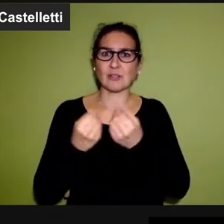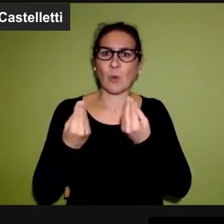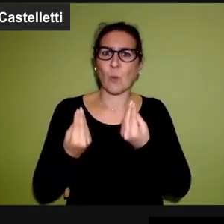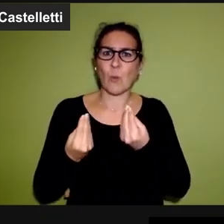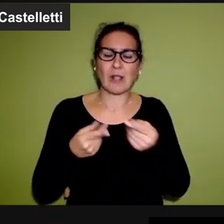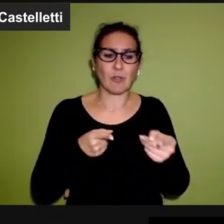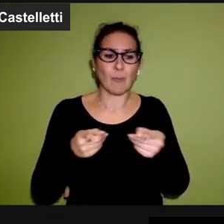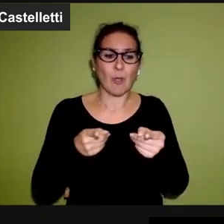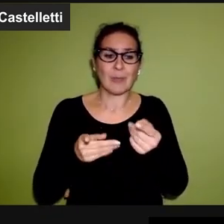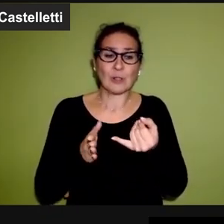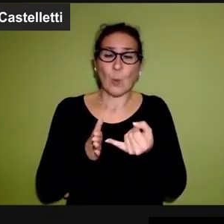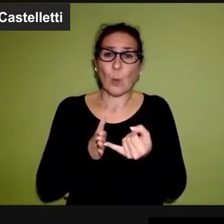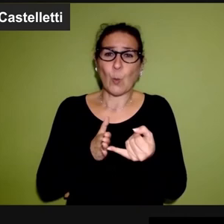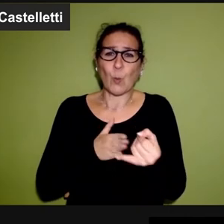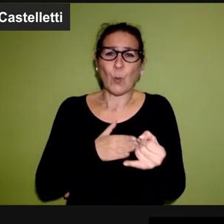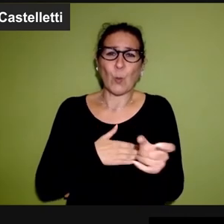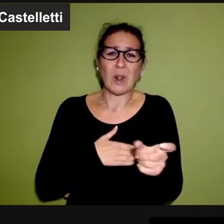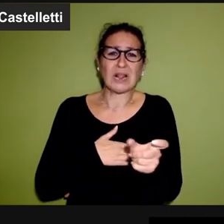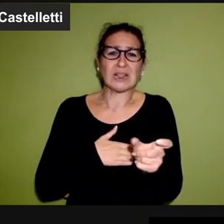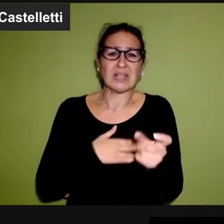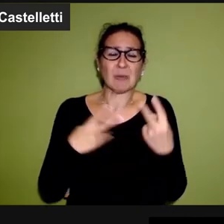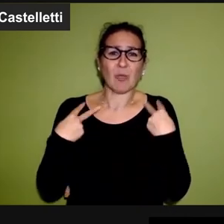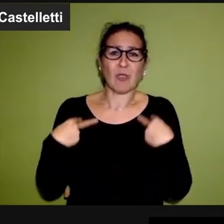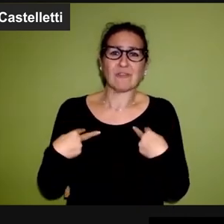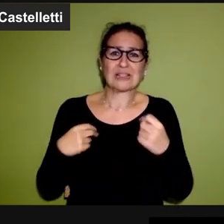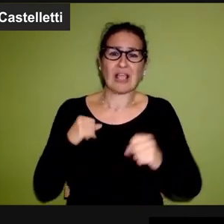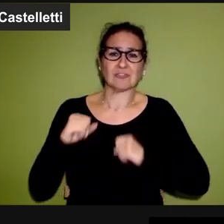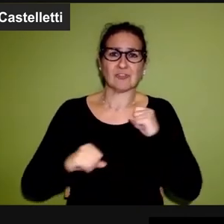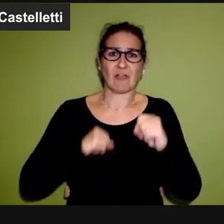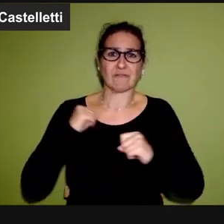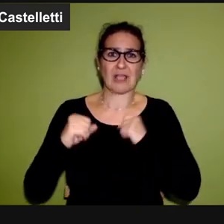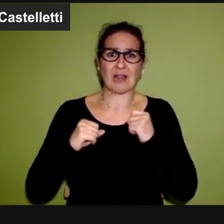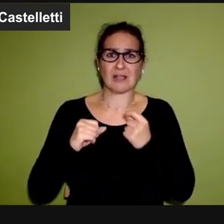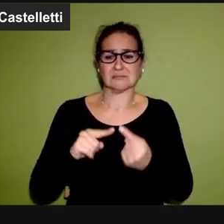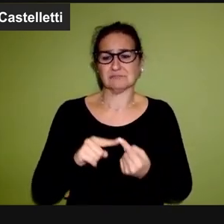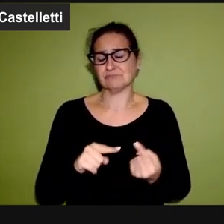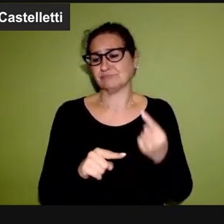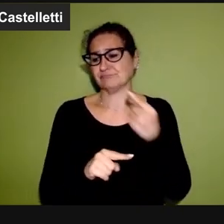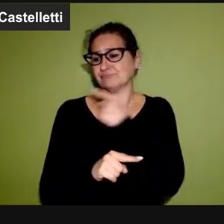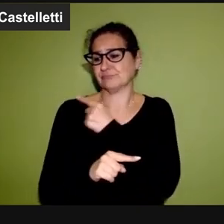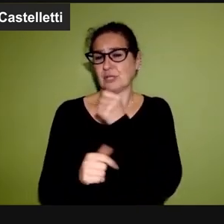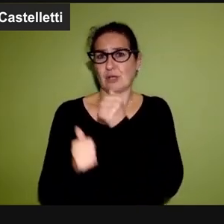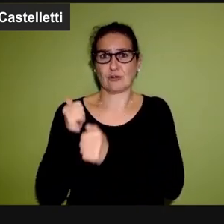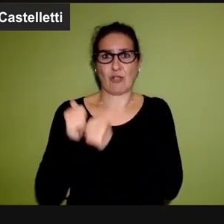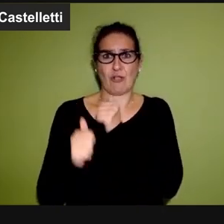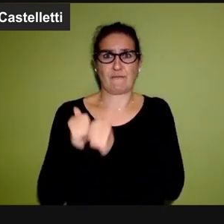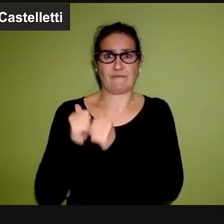un fine vita di sofferenza. Anche per questo